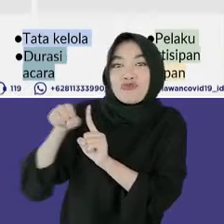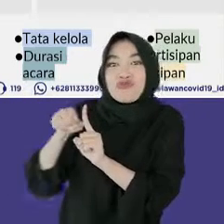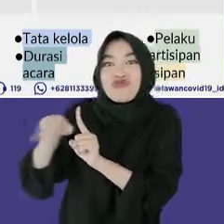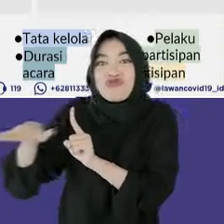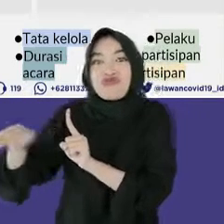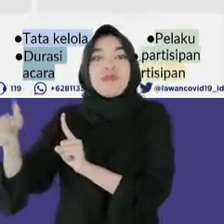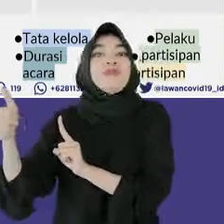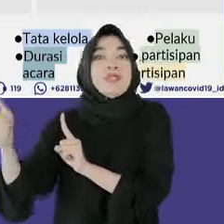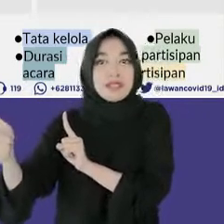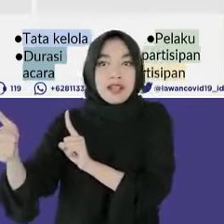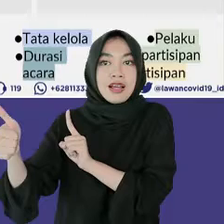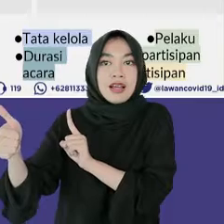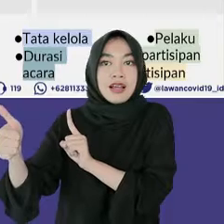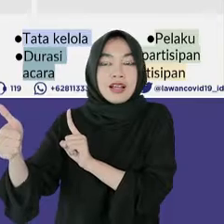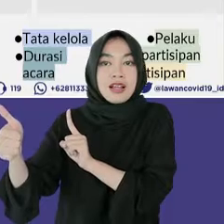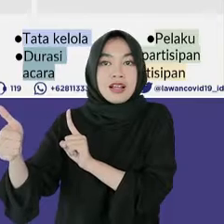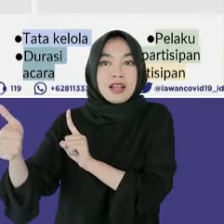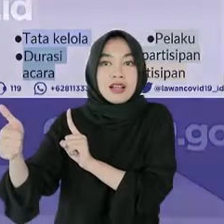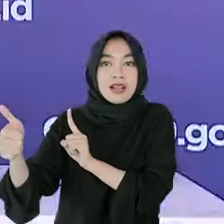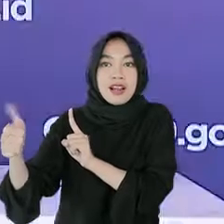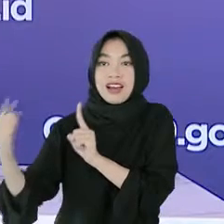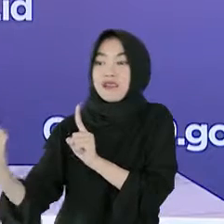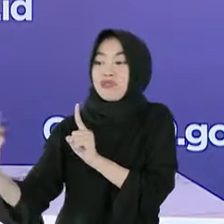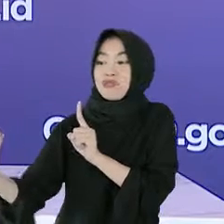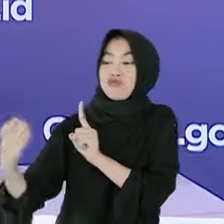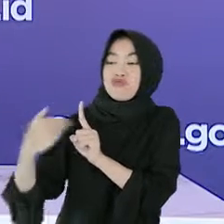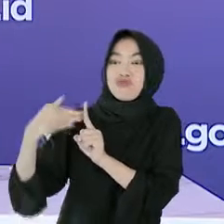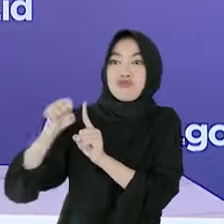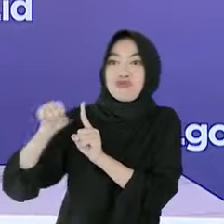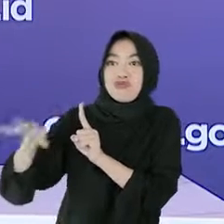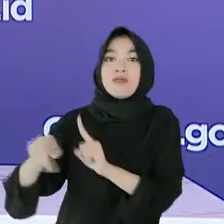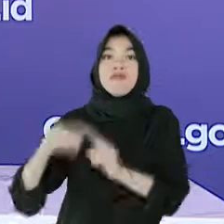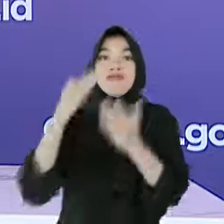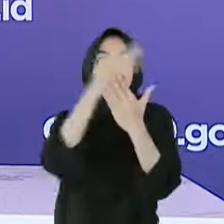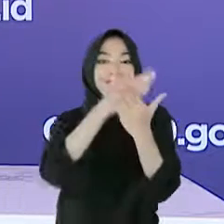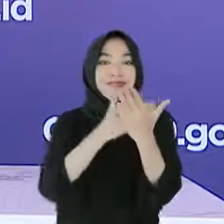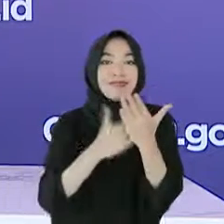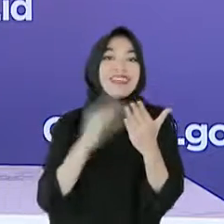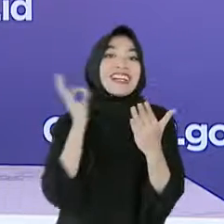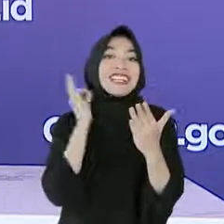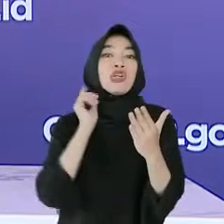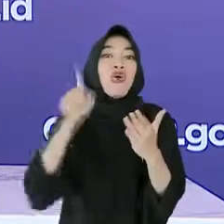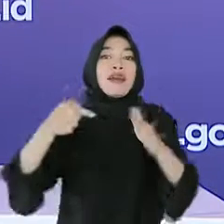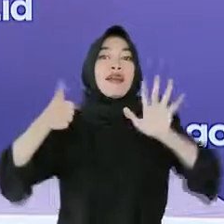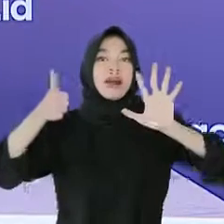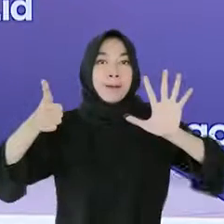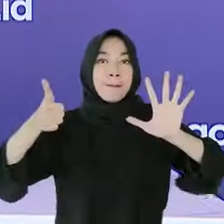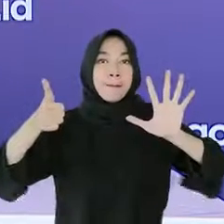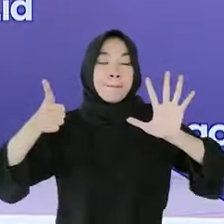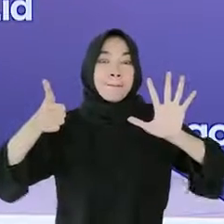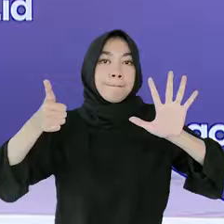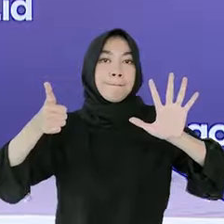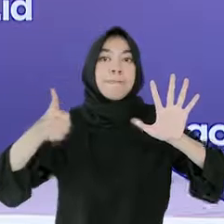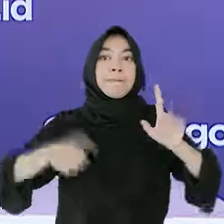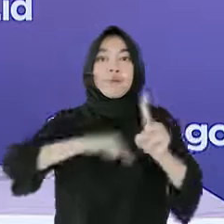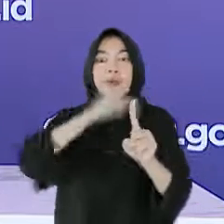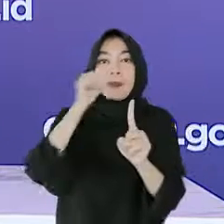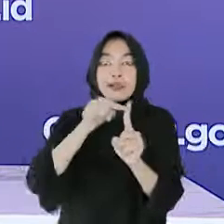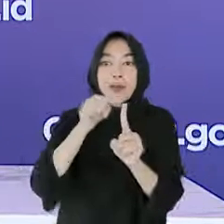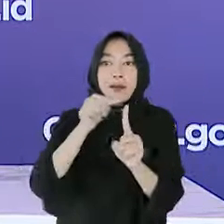Secara khusus, terdapat enam faktor risiko penularan saat acara besar dilakukan, yaitu